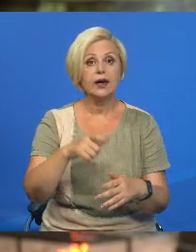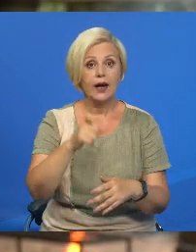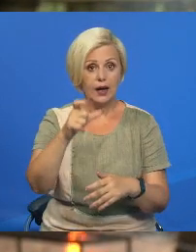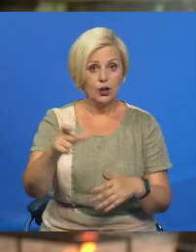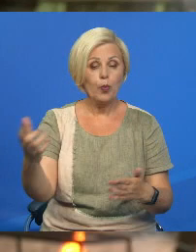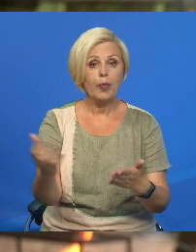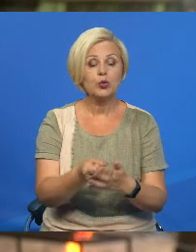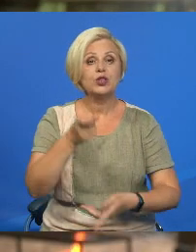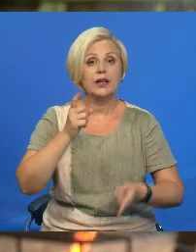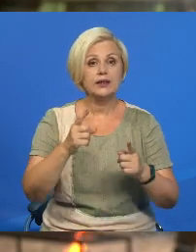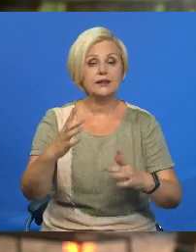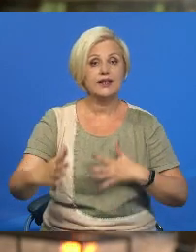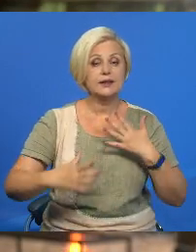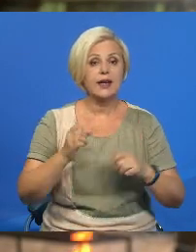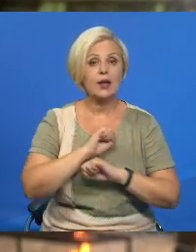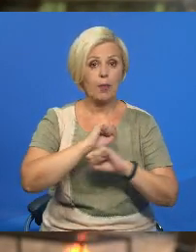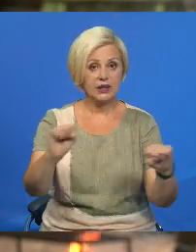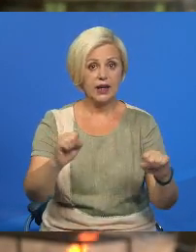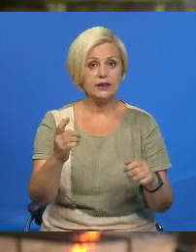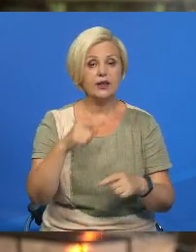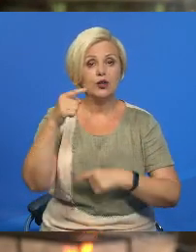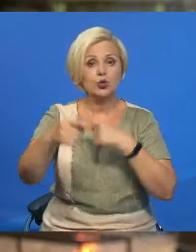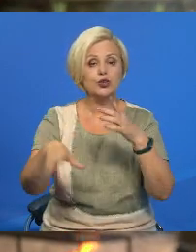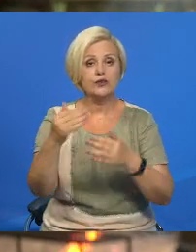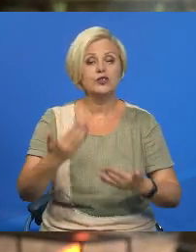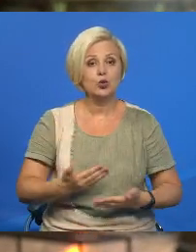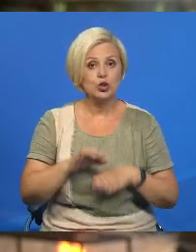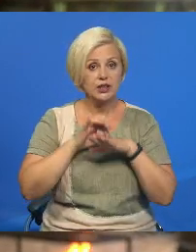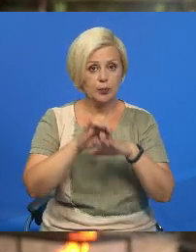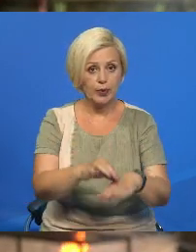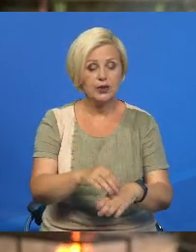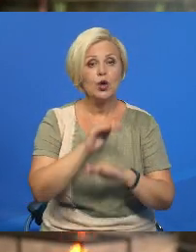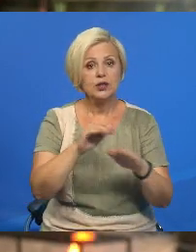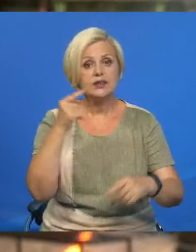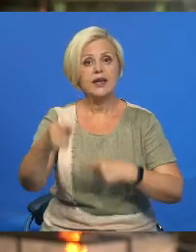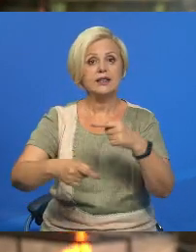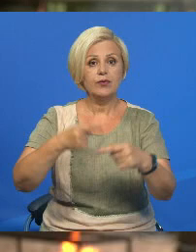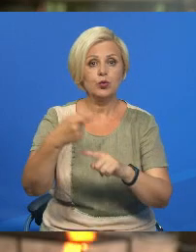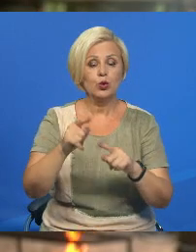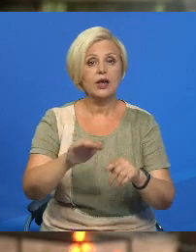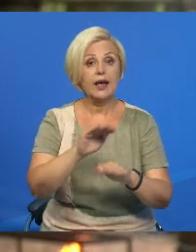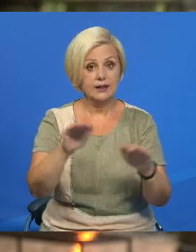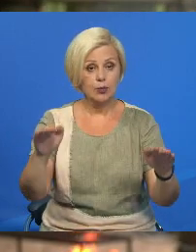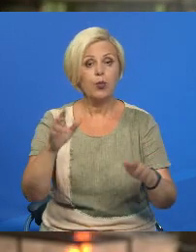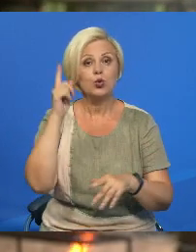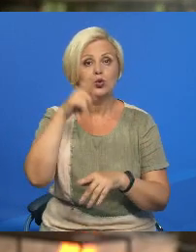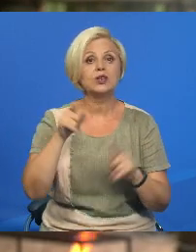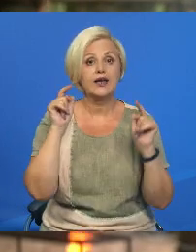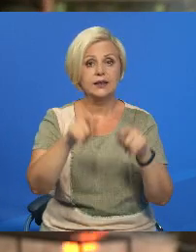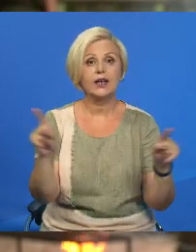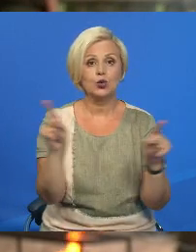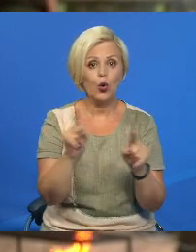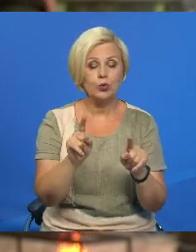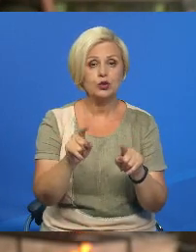настоящий заряд патриотизма, который пронесут через всю свою жизнь. Дети, внуки этих подростков будут знать о том, что